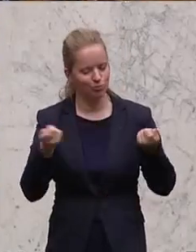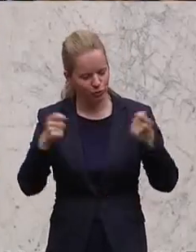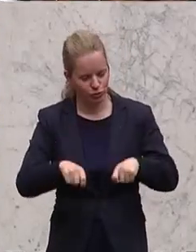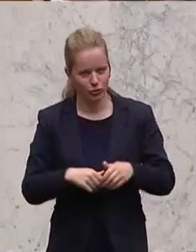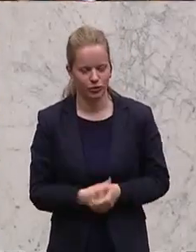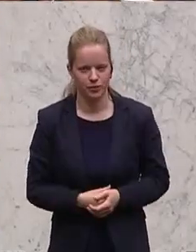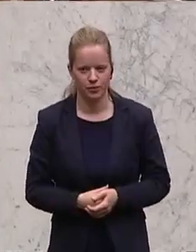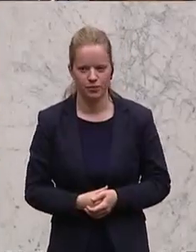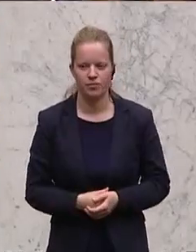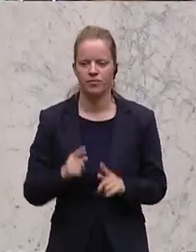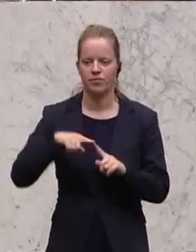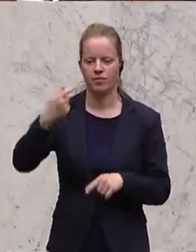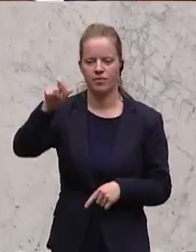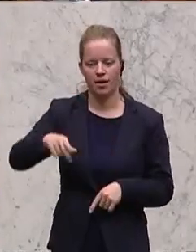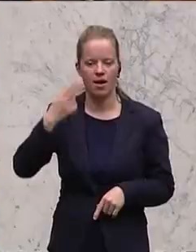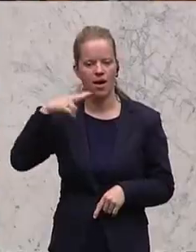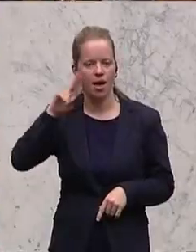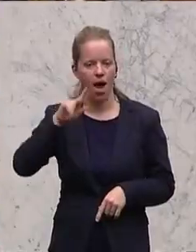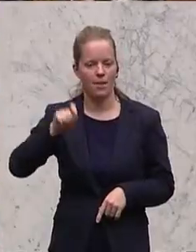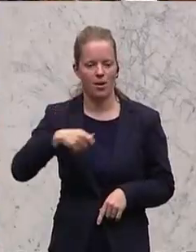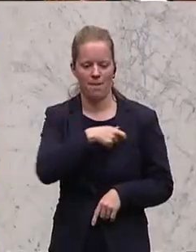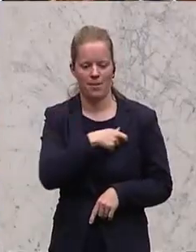So Peter Wittmann, Verfassungssprecher von der SPÖ.